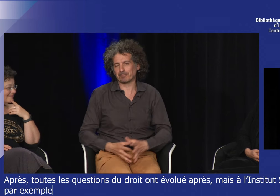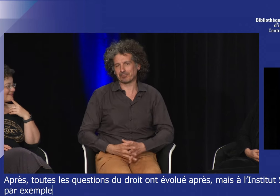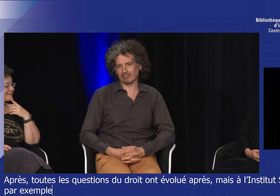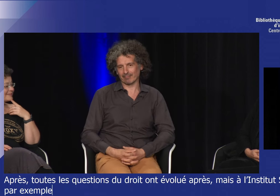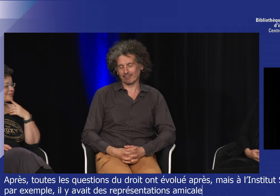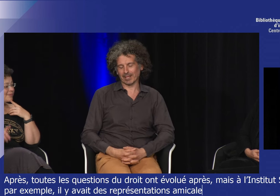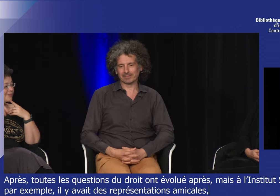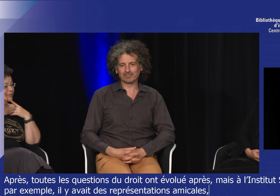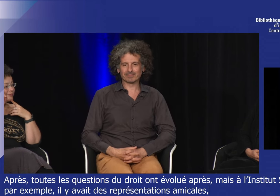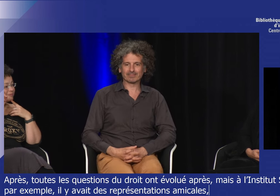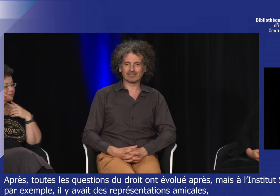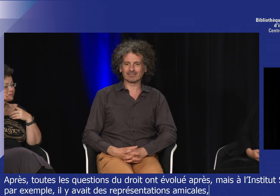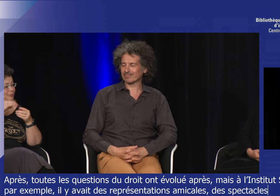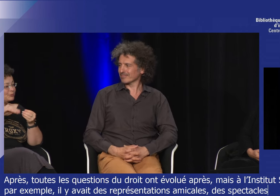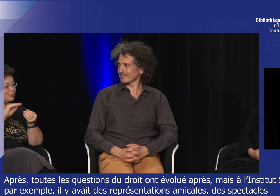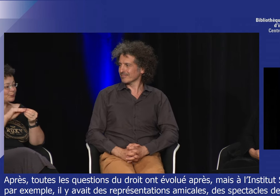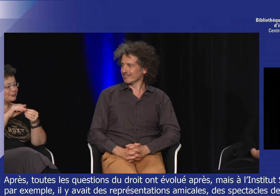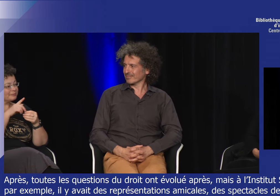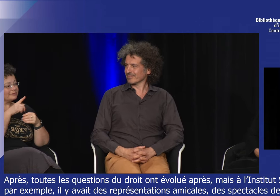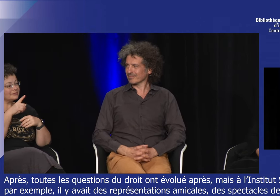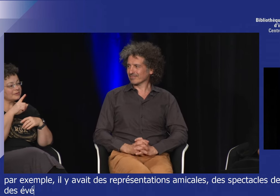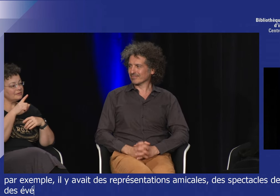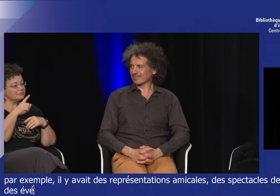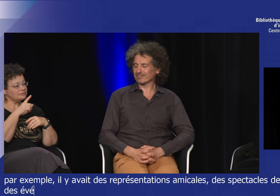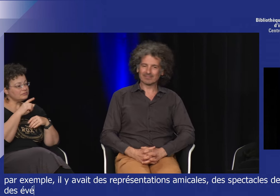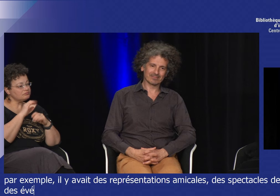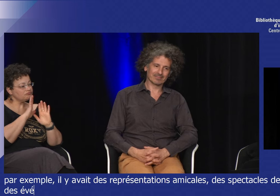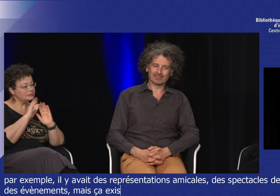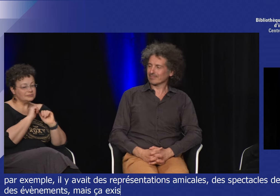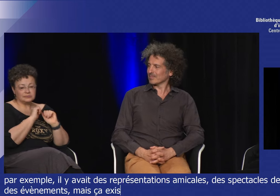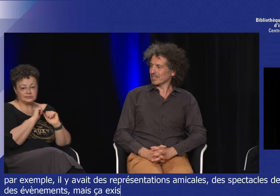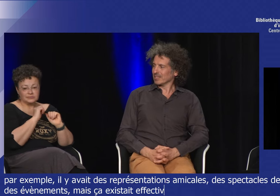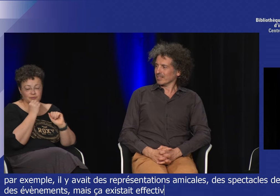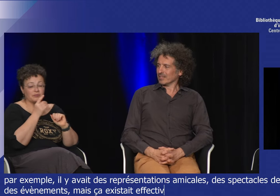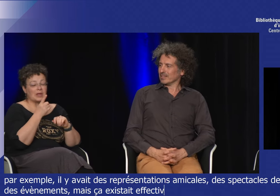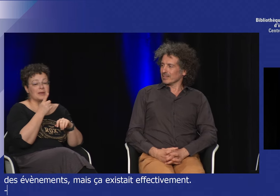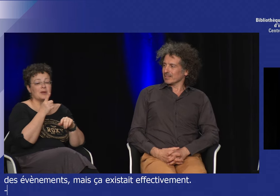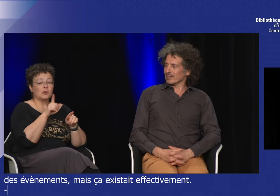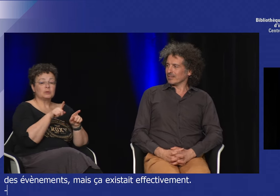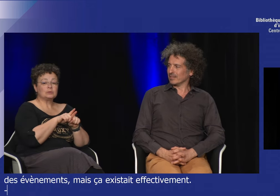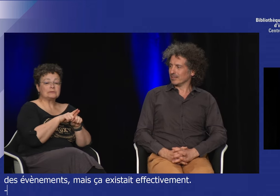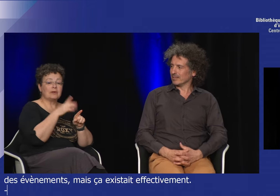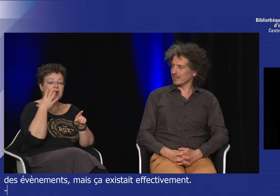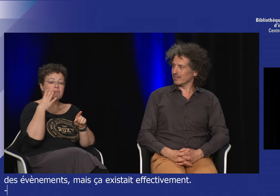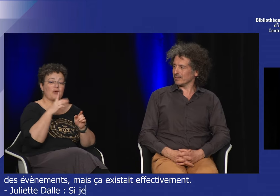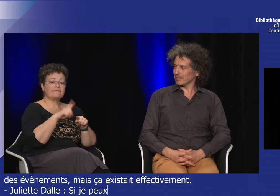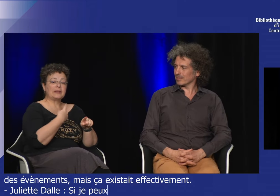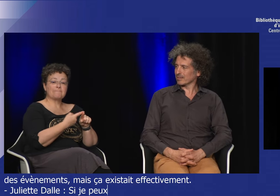fin d'année pour des événements mais ça existait effectivement si je peux rajouter quelque chose